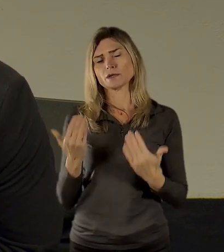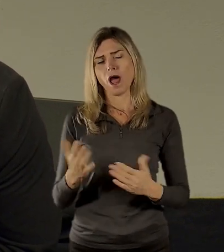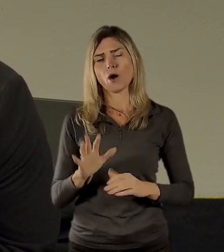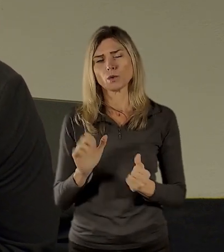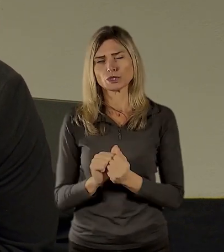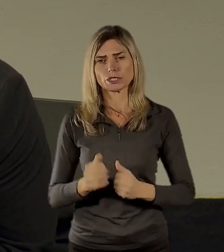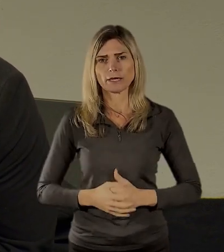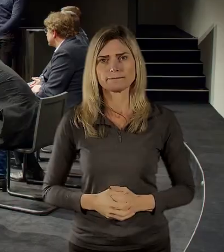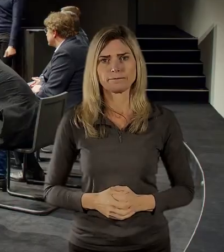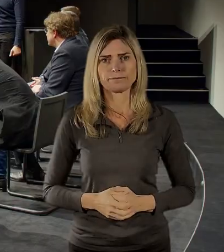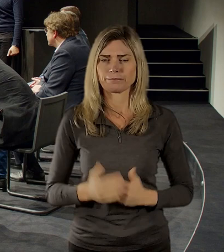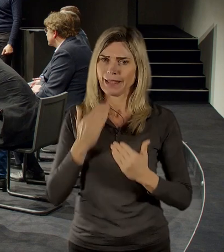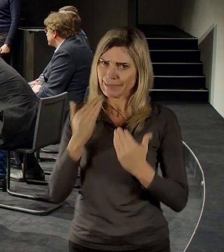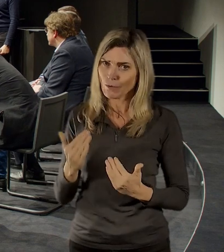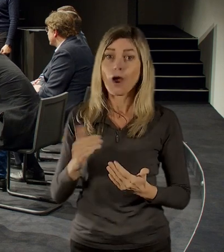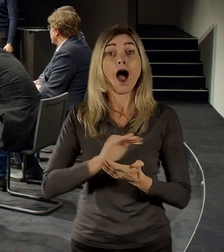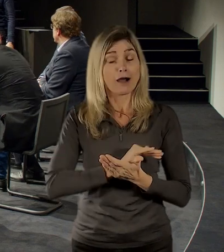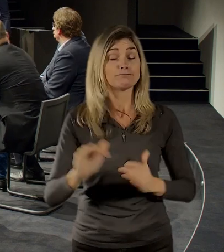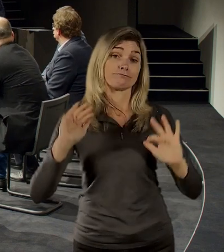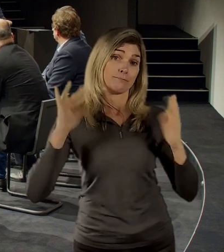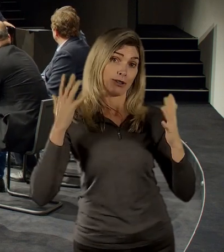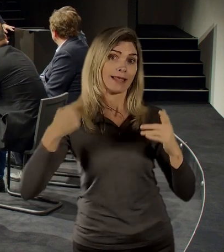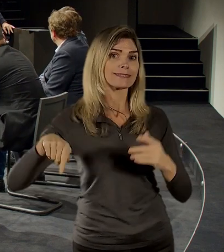Děkuju moc krát. Já vás poprosím o potlesk pro naše hosty.